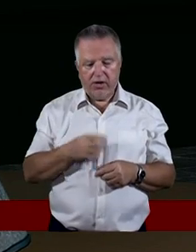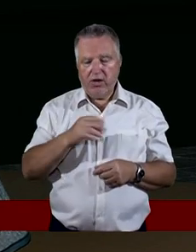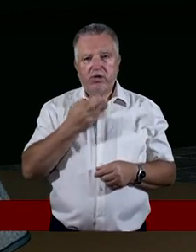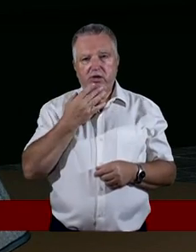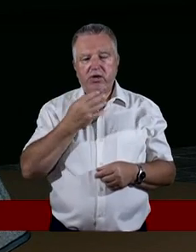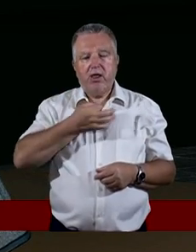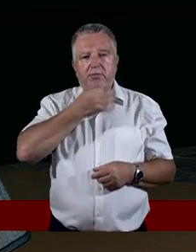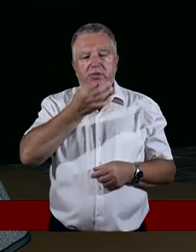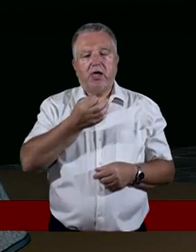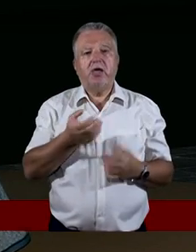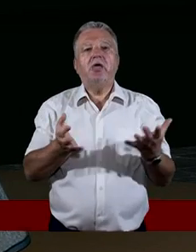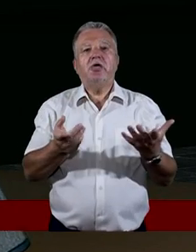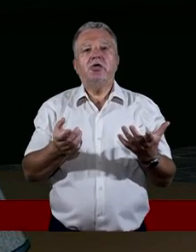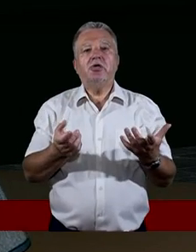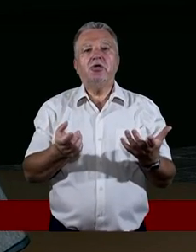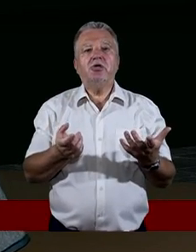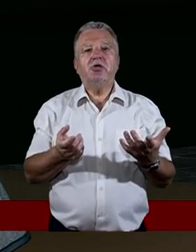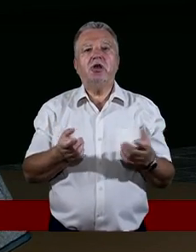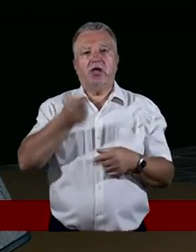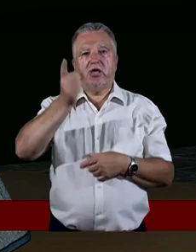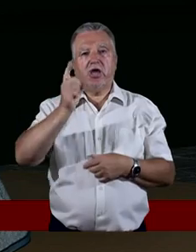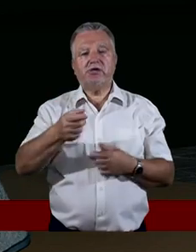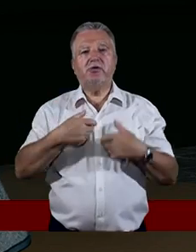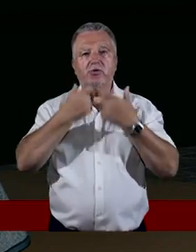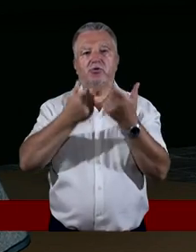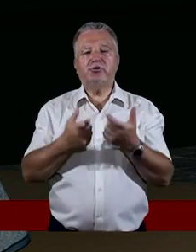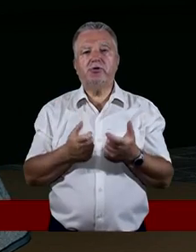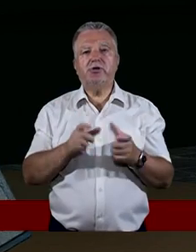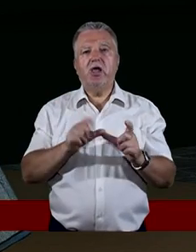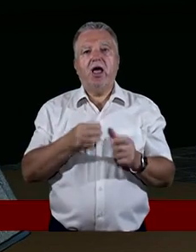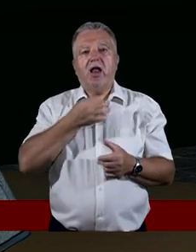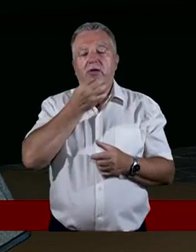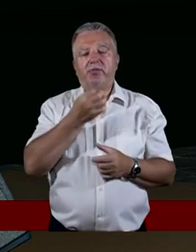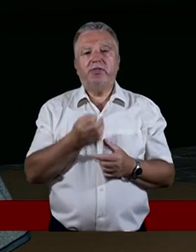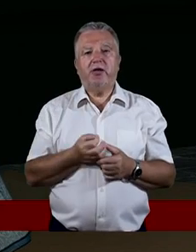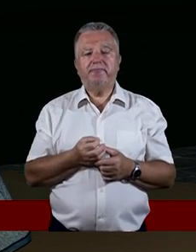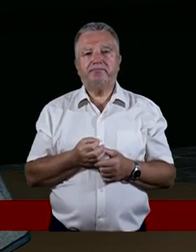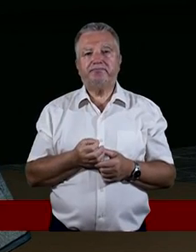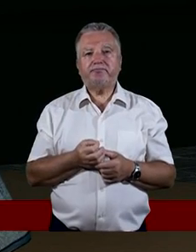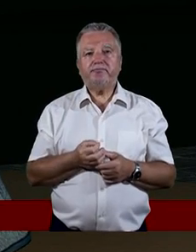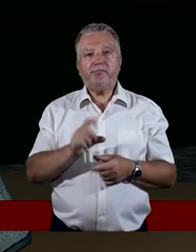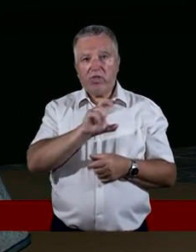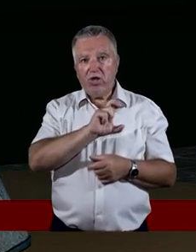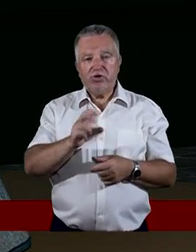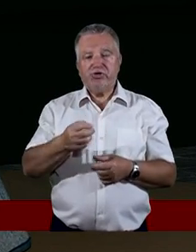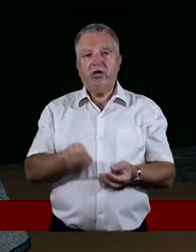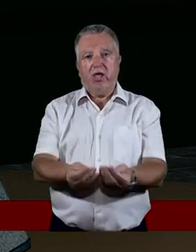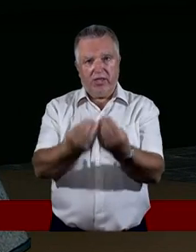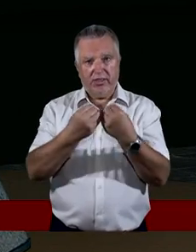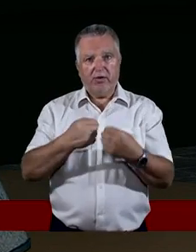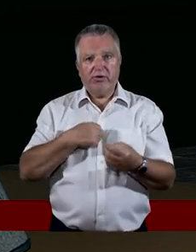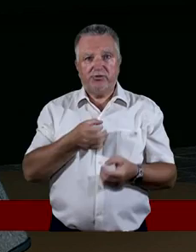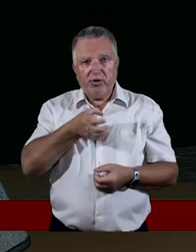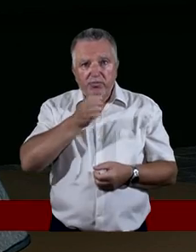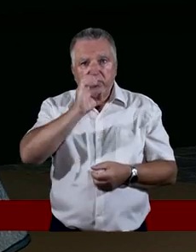Nie zadaje pytania, ile ulotek rozniosłeś, ale zadaje pytania, czy rozlicza z tego, czy dałeś mi pić, jak